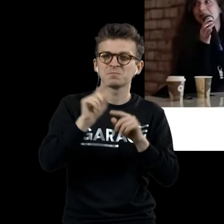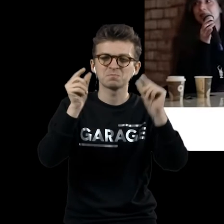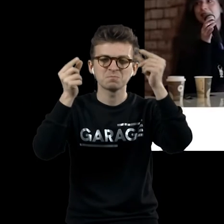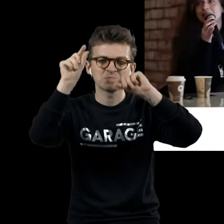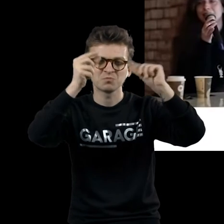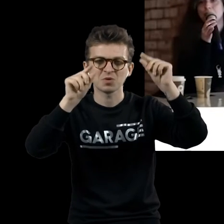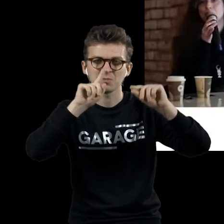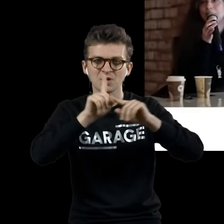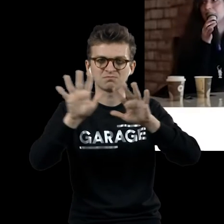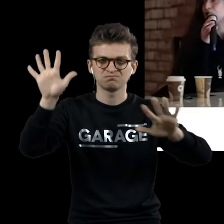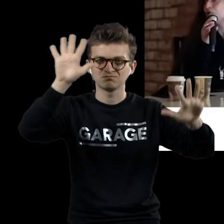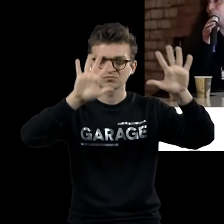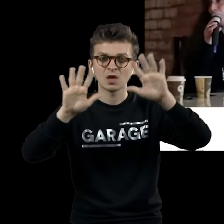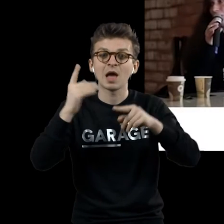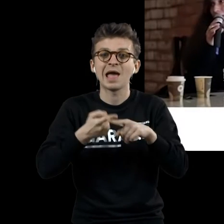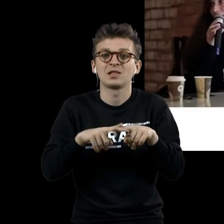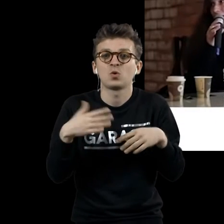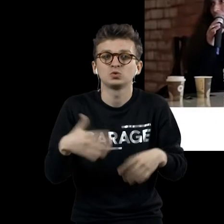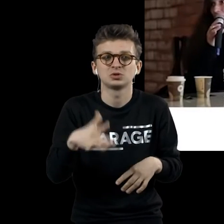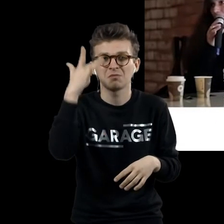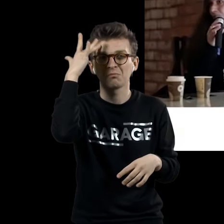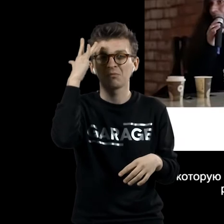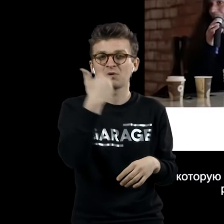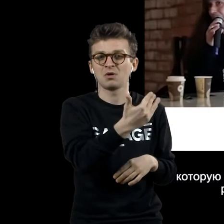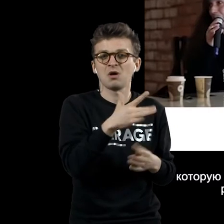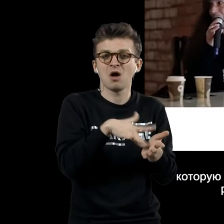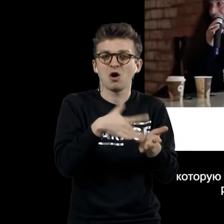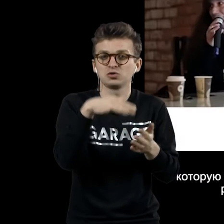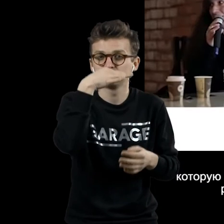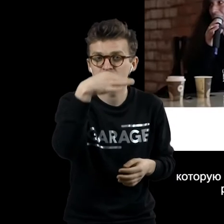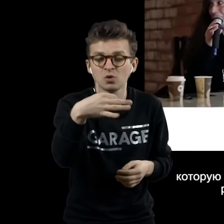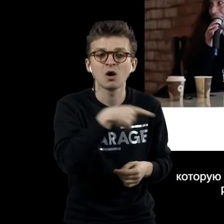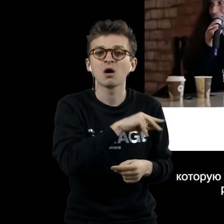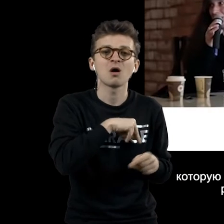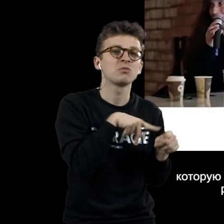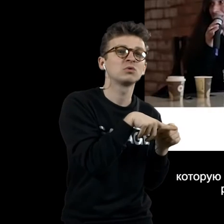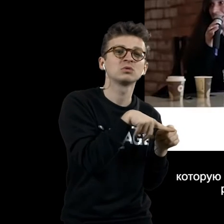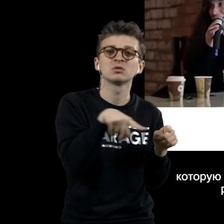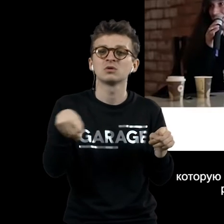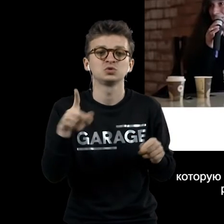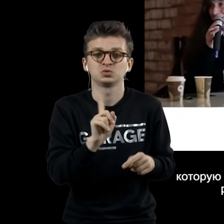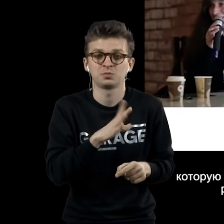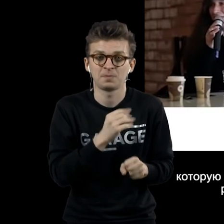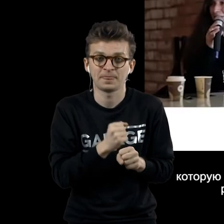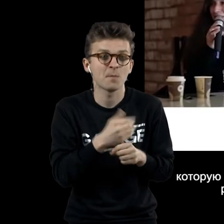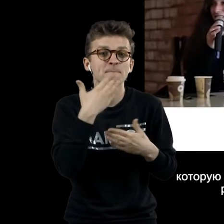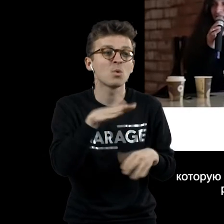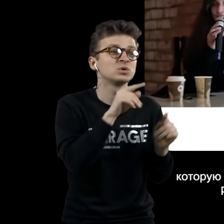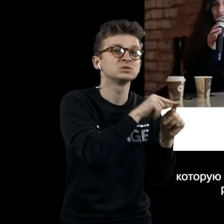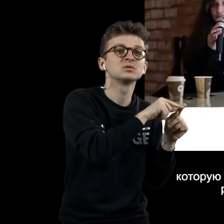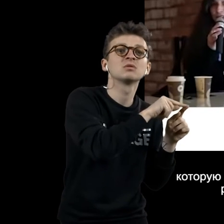цвета. Это уже отчет Дюшана о той работе, которую он проделал с момента своей последней работы